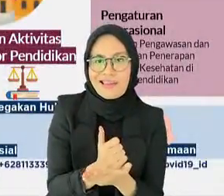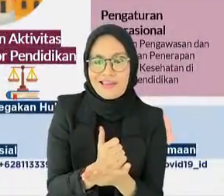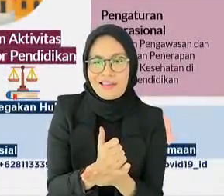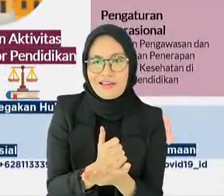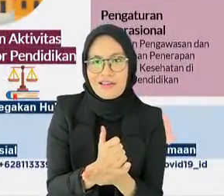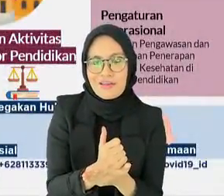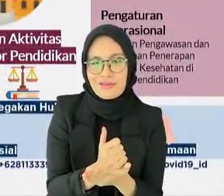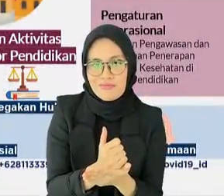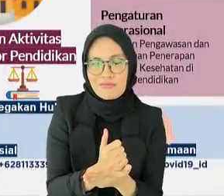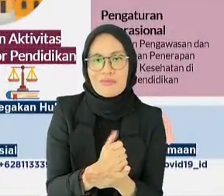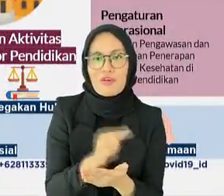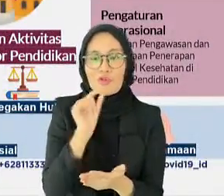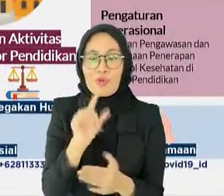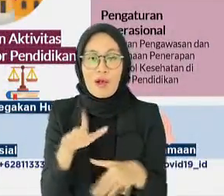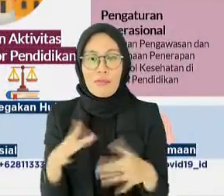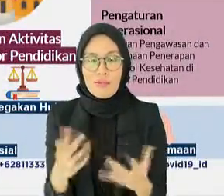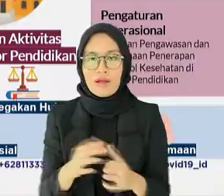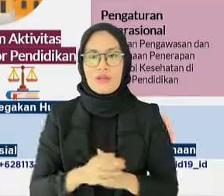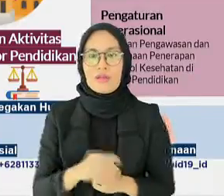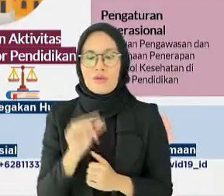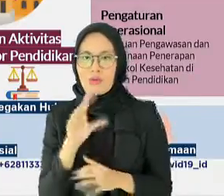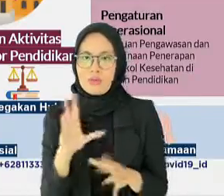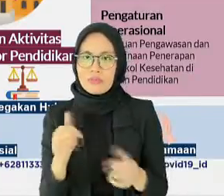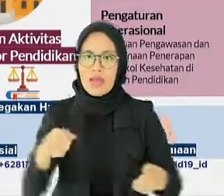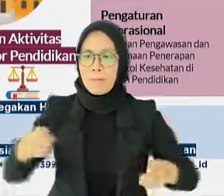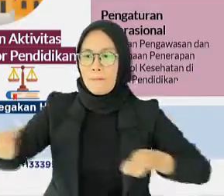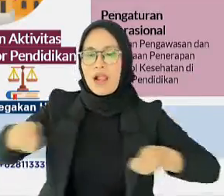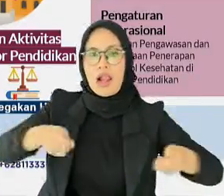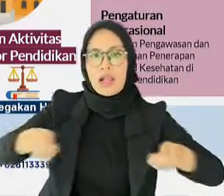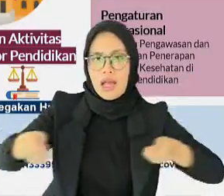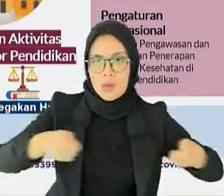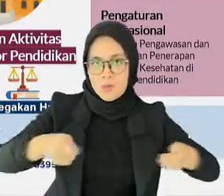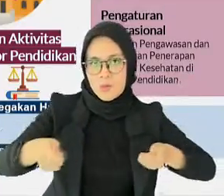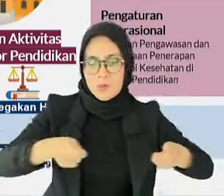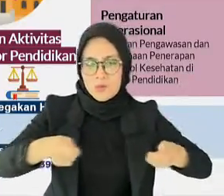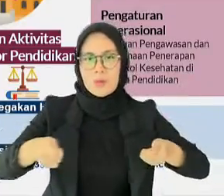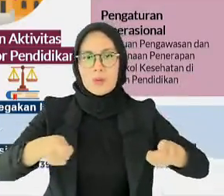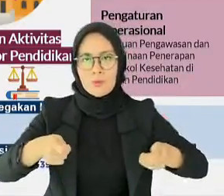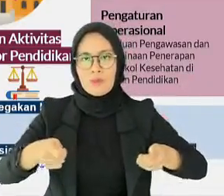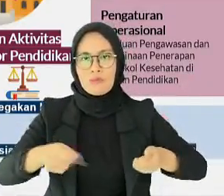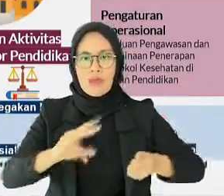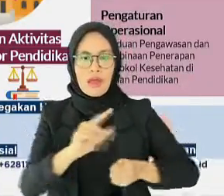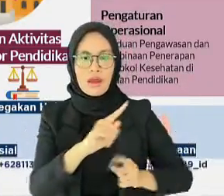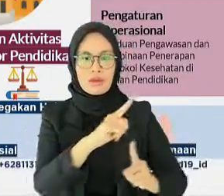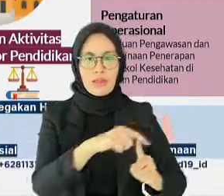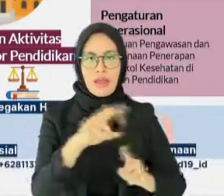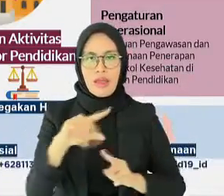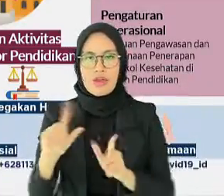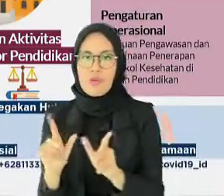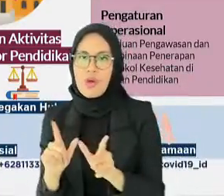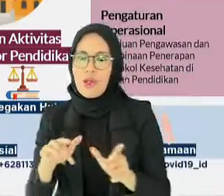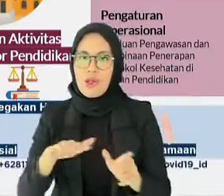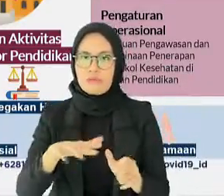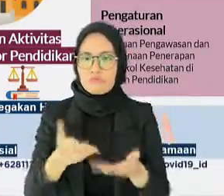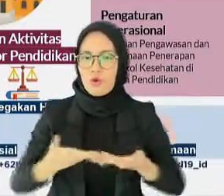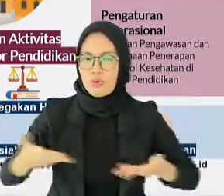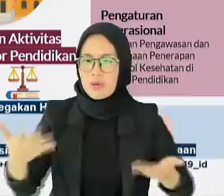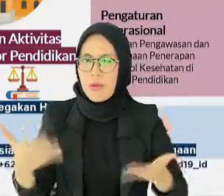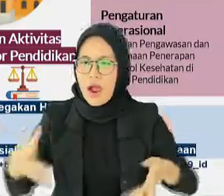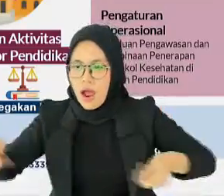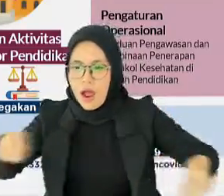pemerintah dalam menentukan skenario pengendalian yang tepat sampai ke tingkat RT maupun RW.